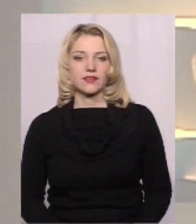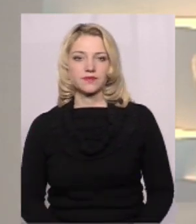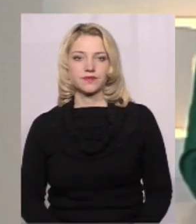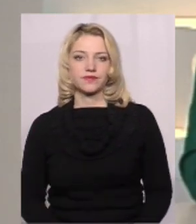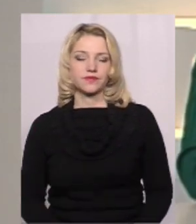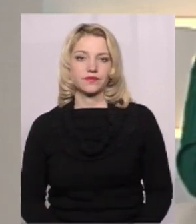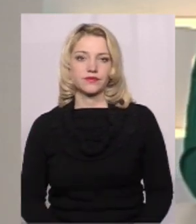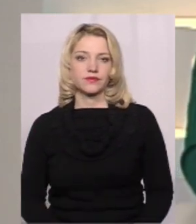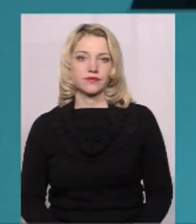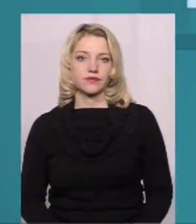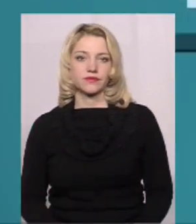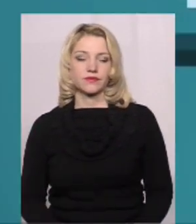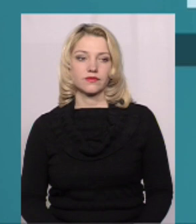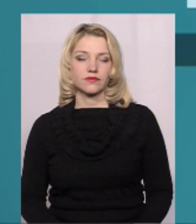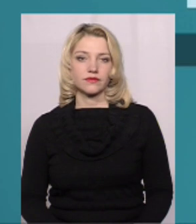і продовжимо розмову